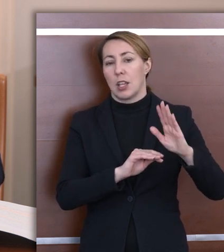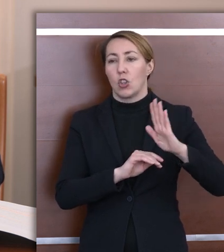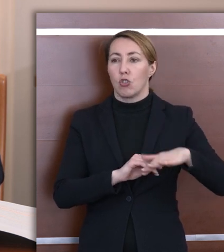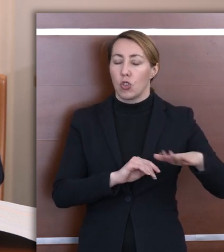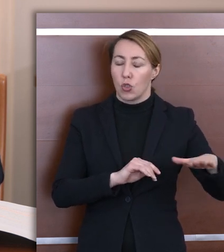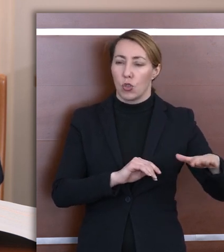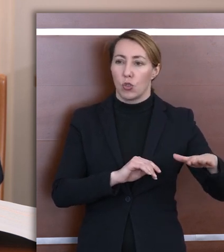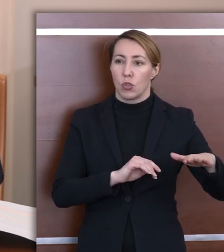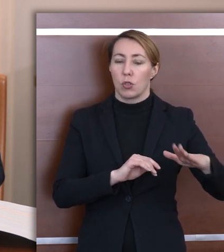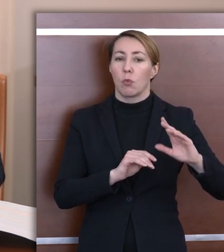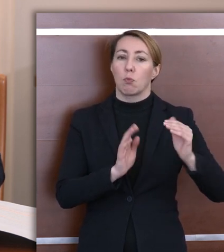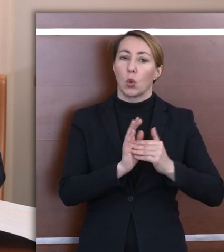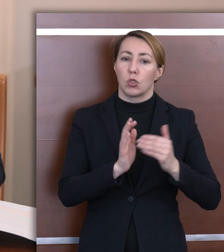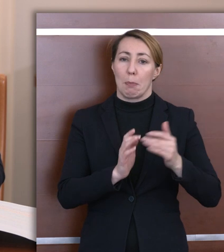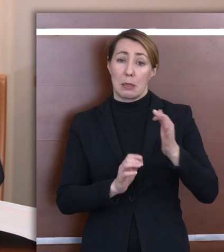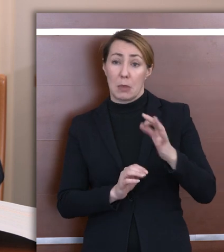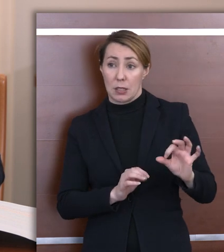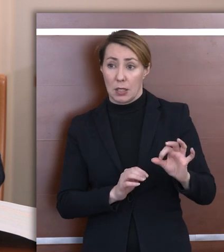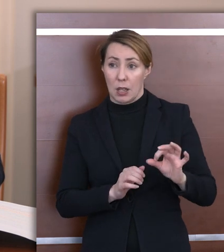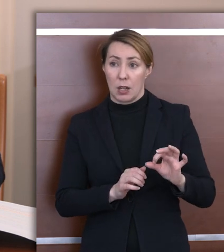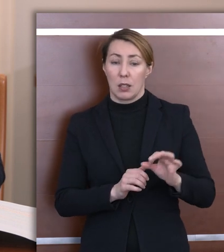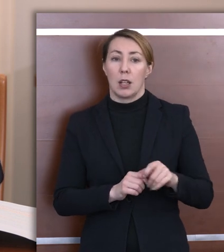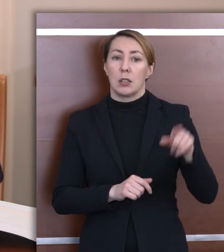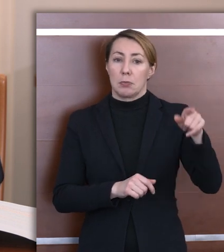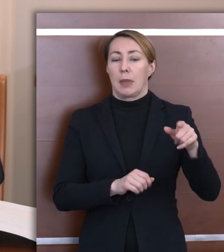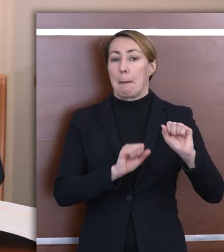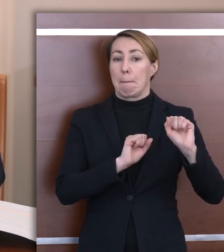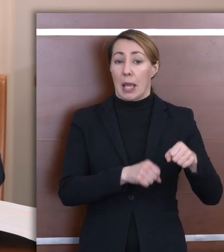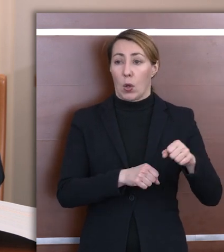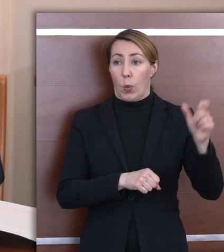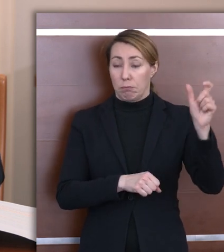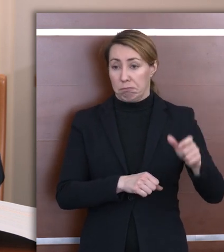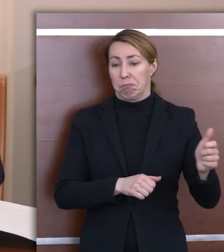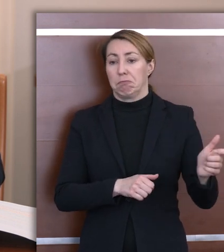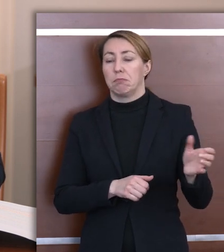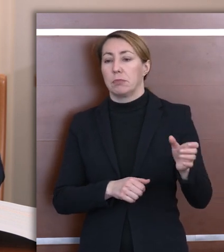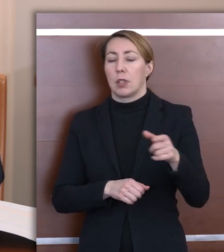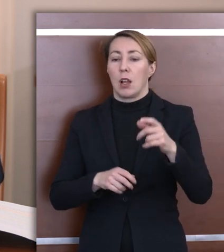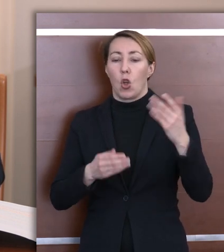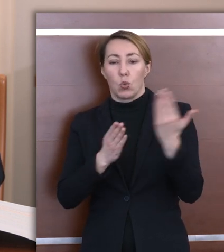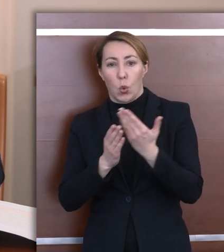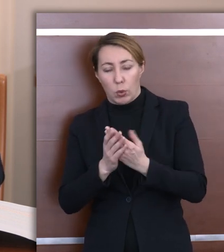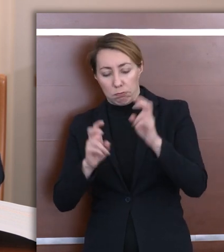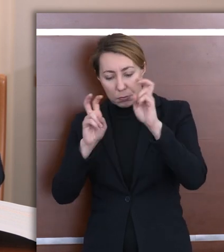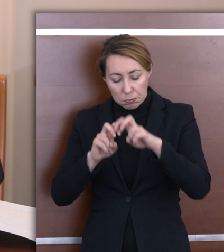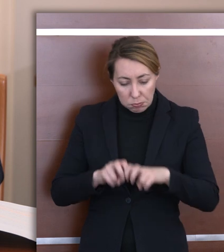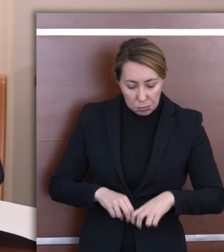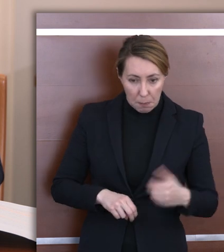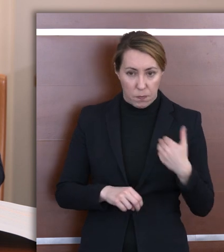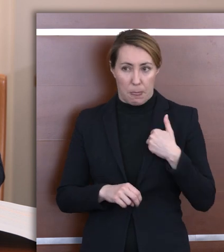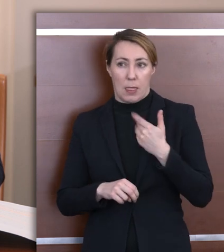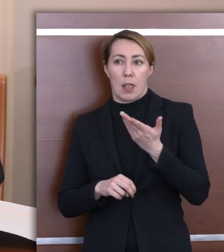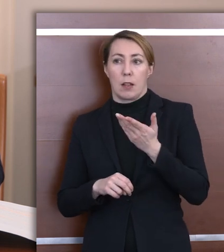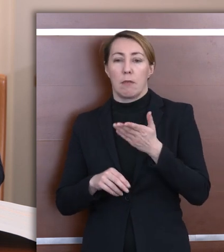z potrzebami specjalnymi. I te osoby na naszą prośbę przejrzały i dokumentację tych uczniów i